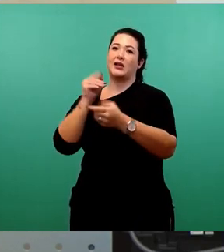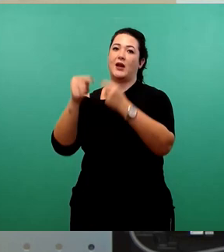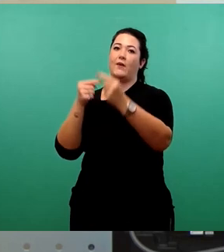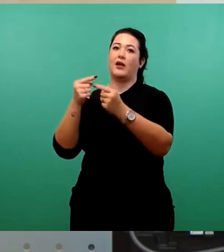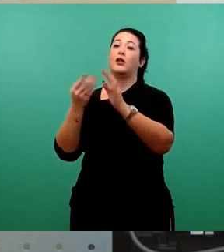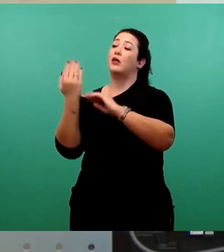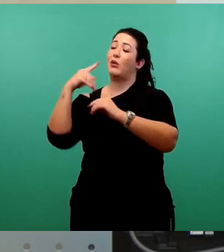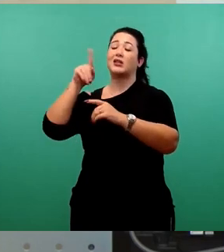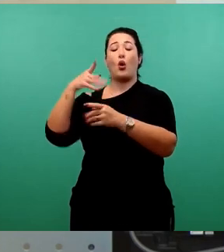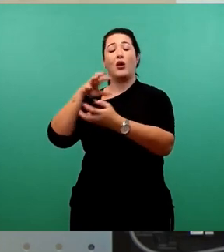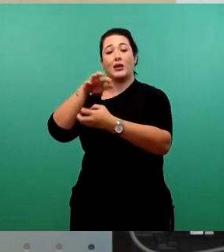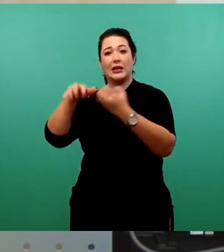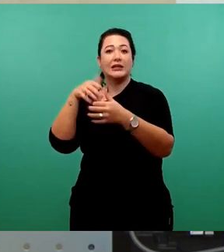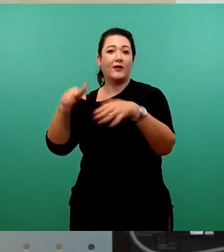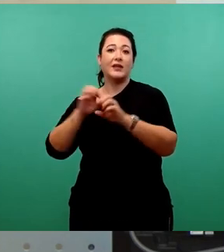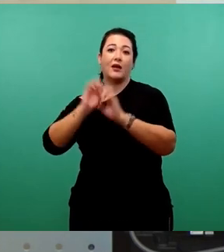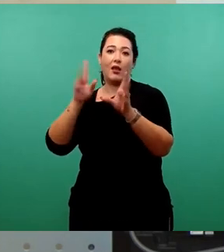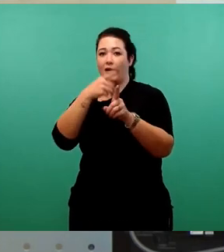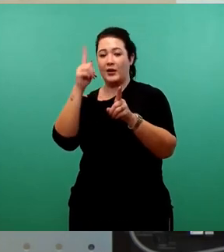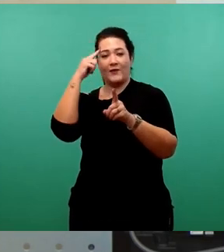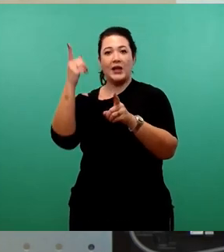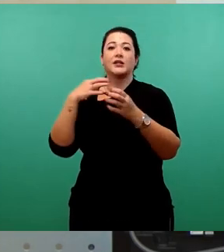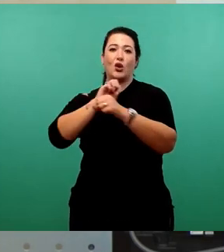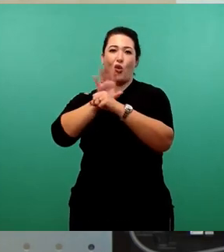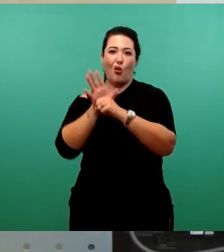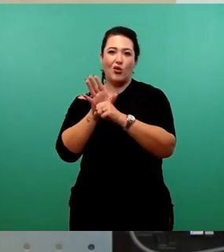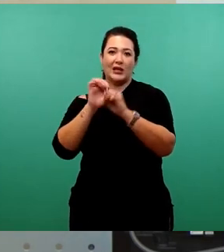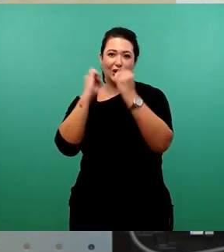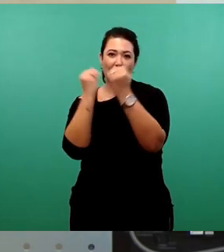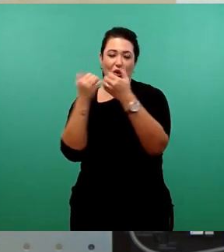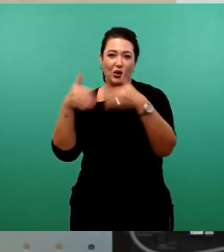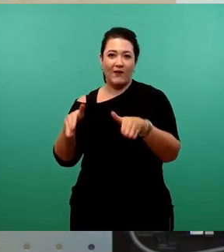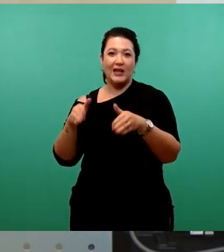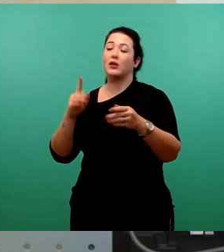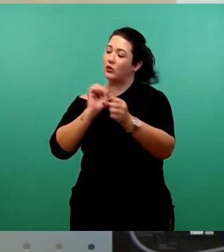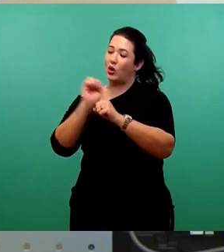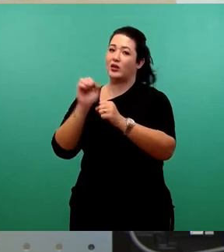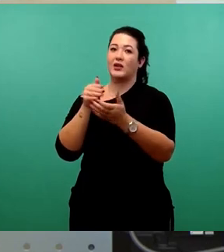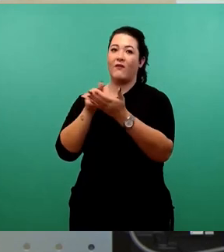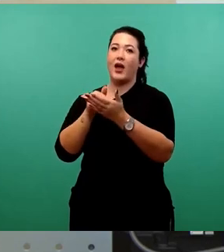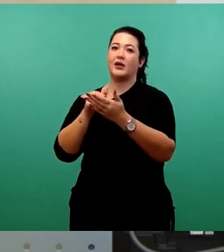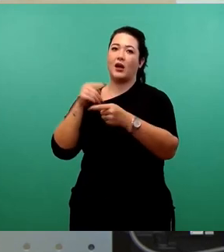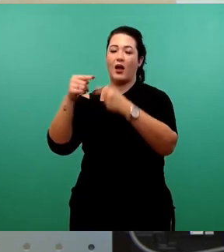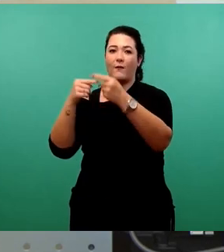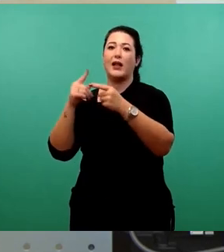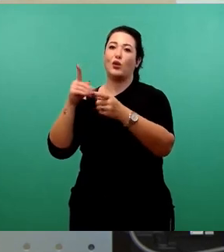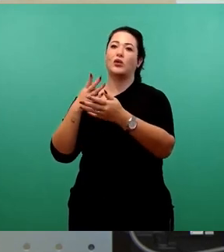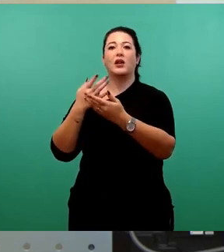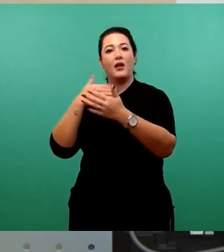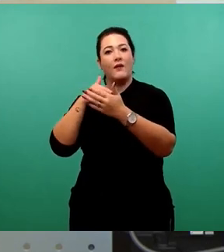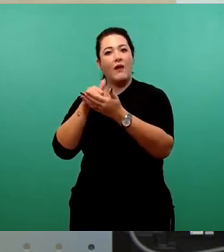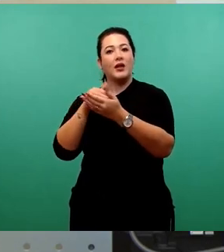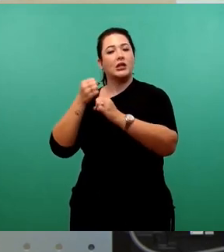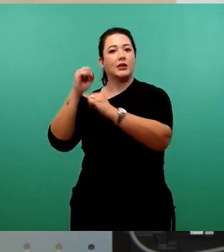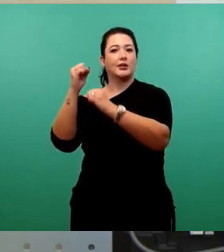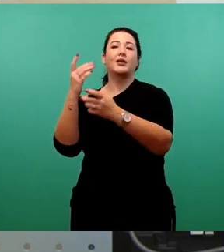wie Corona beispielsweise zu meistern und dann die Dinge voranzubringen. Und ich